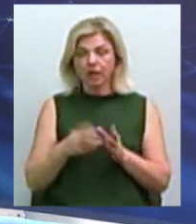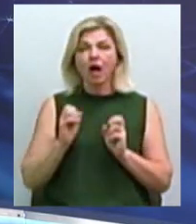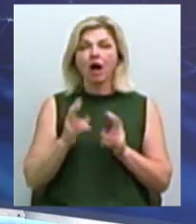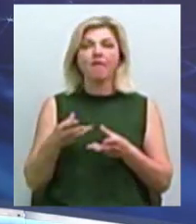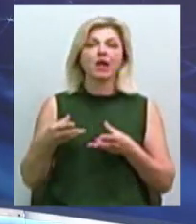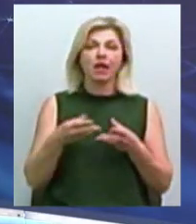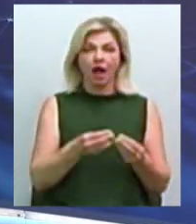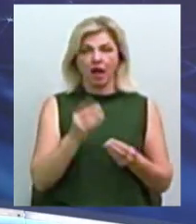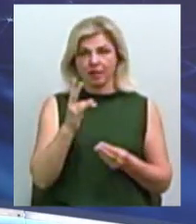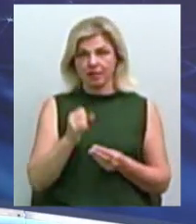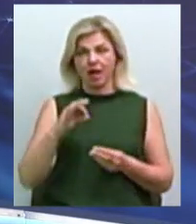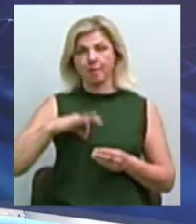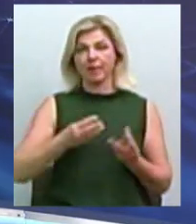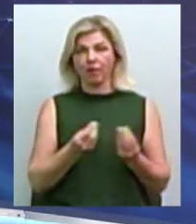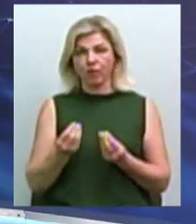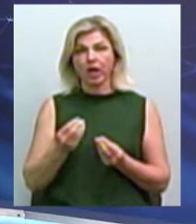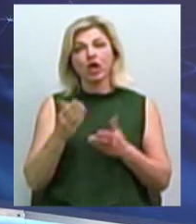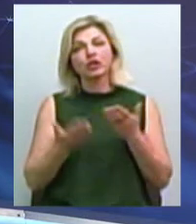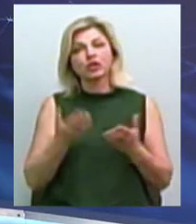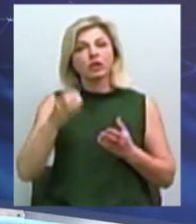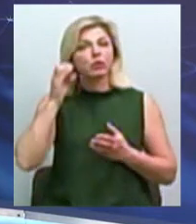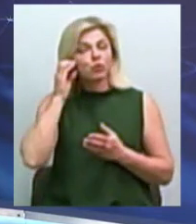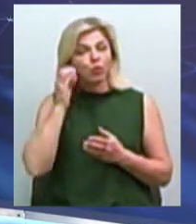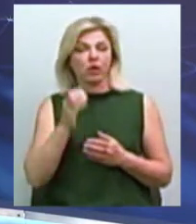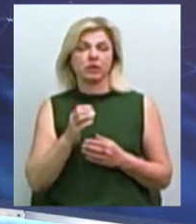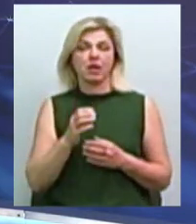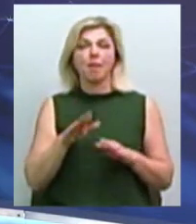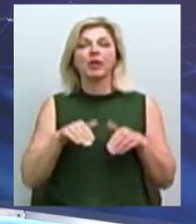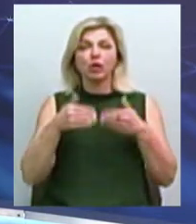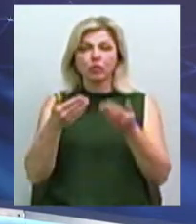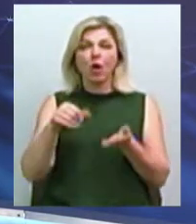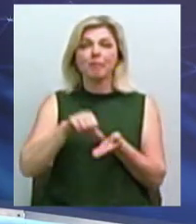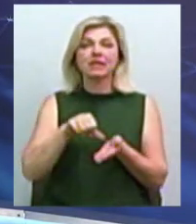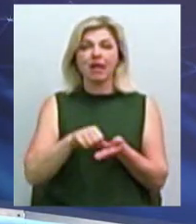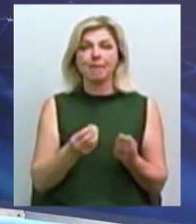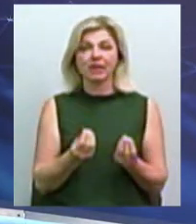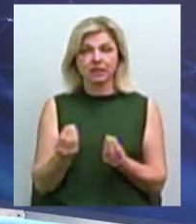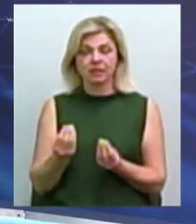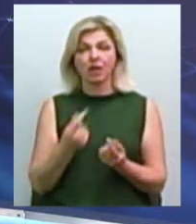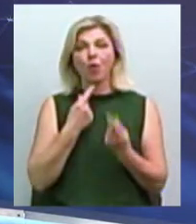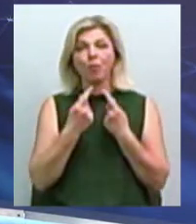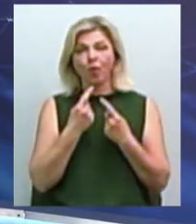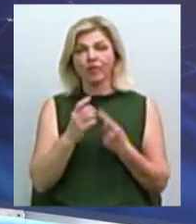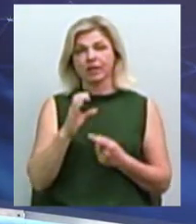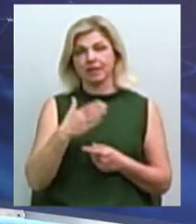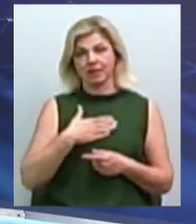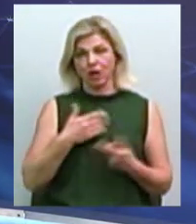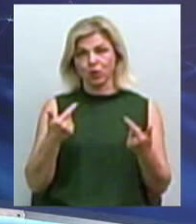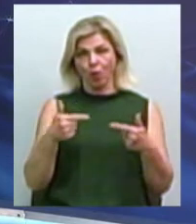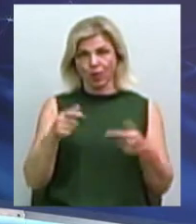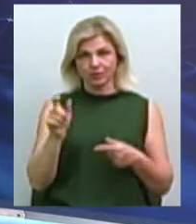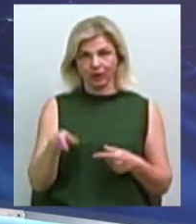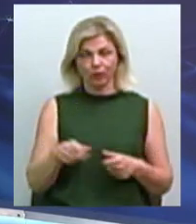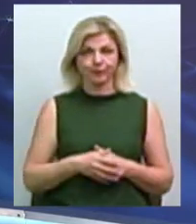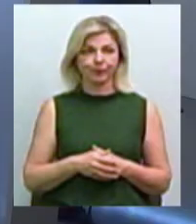прислухаються і чи прислухаються сьогодні законотворці до пропозиції представників бізнесу, ми говоримо з нашою гостею.